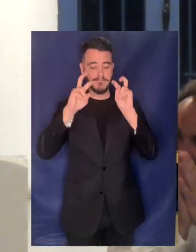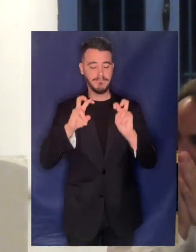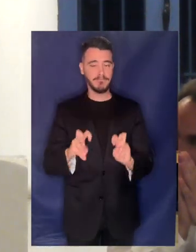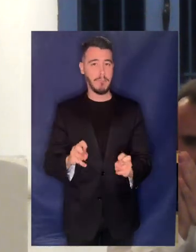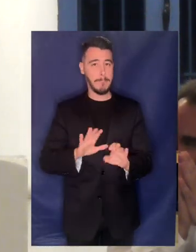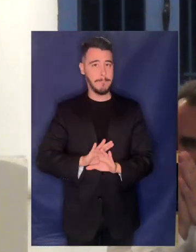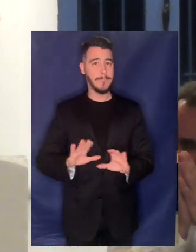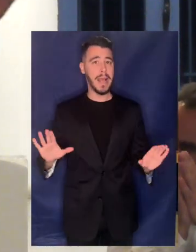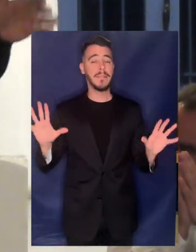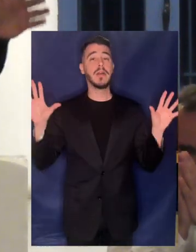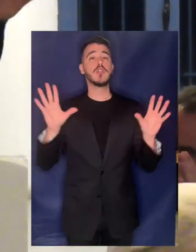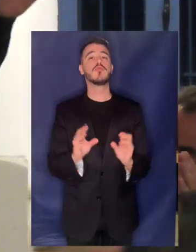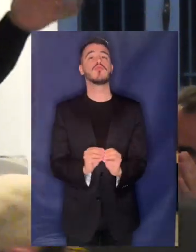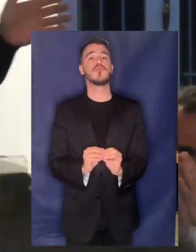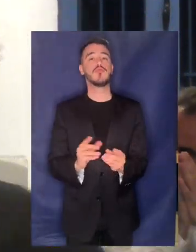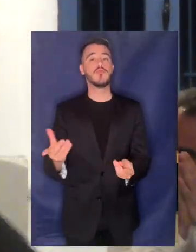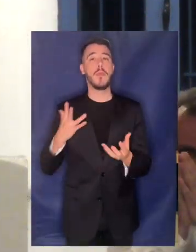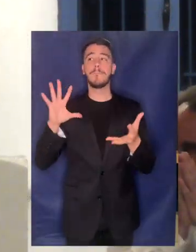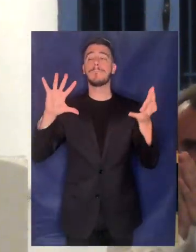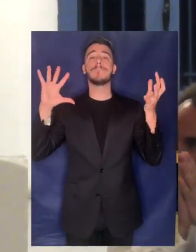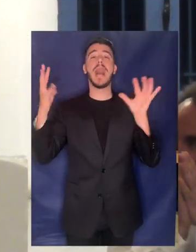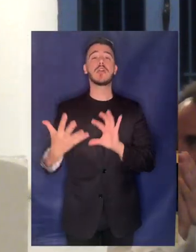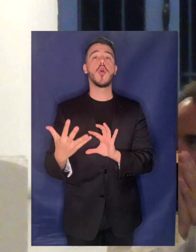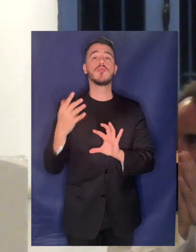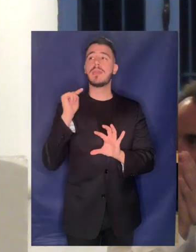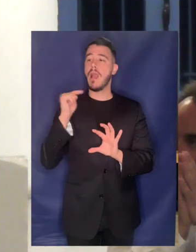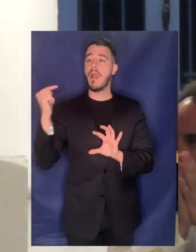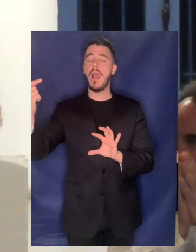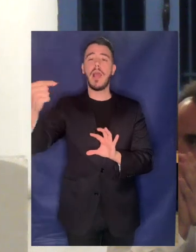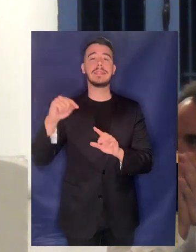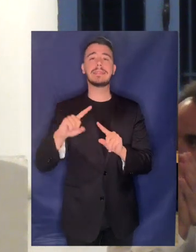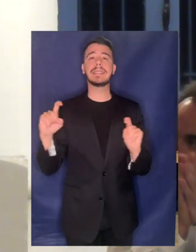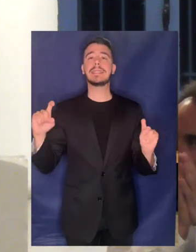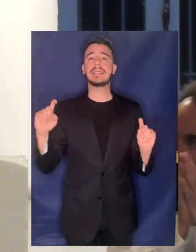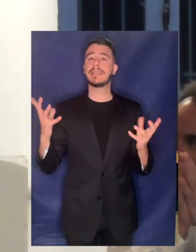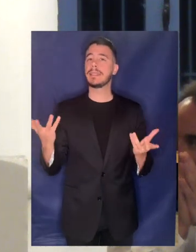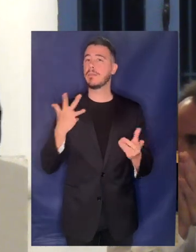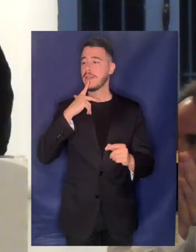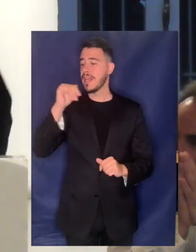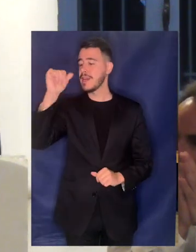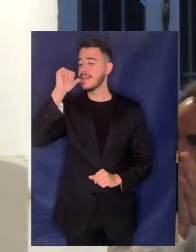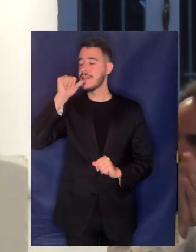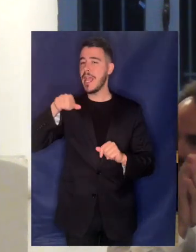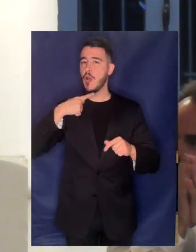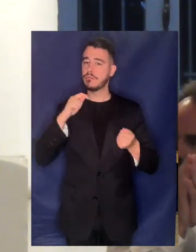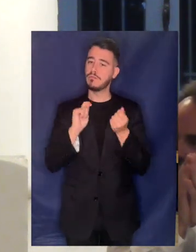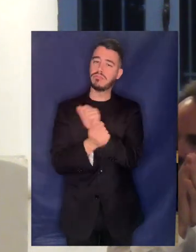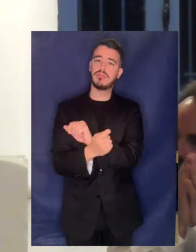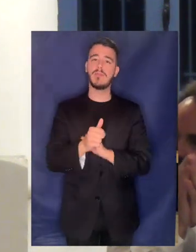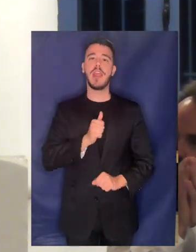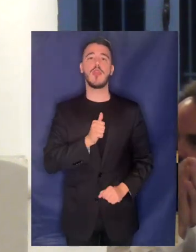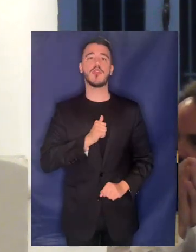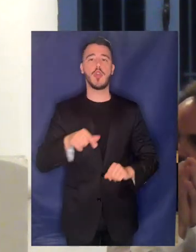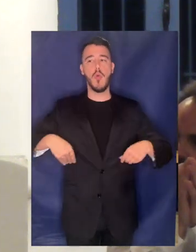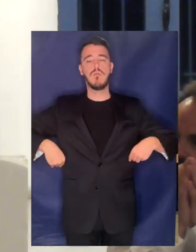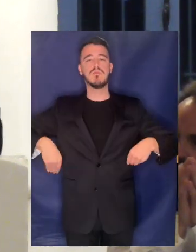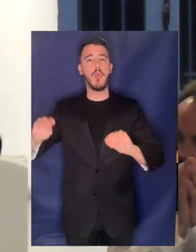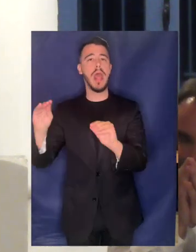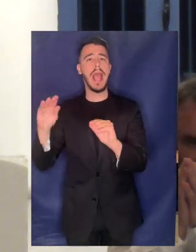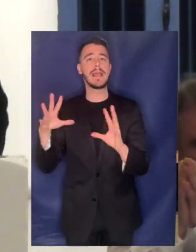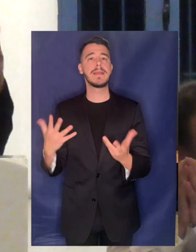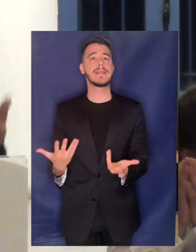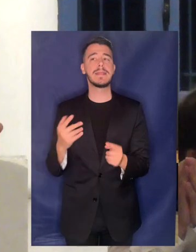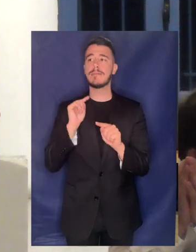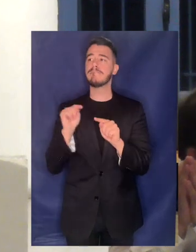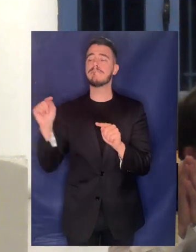την μεταφορά της διεθνούς εμπειρίας από τις περιπτώσεις ιδιωτικοποιήσεων και από ιδιωτικοποιήσεων των δομών